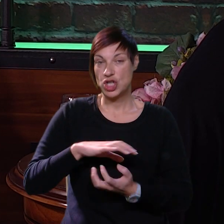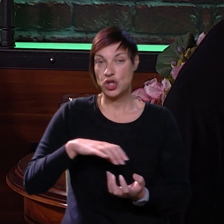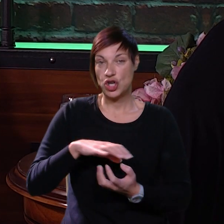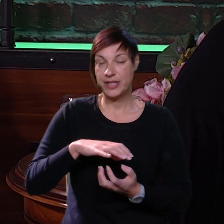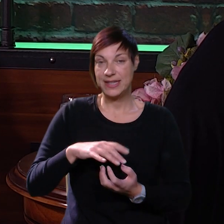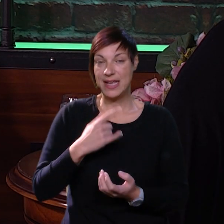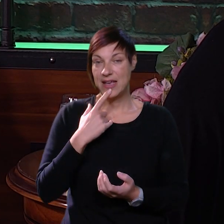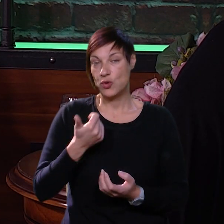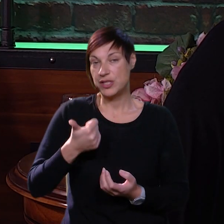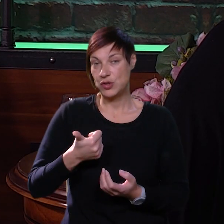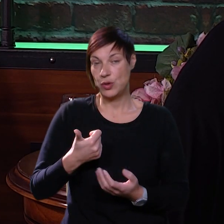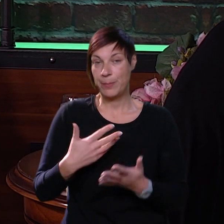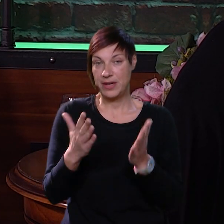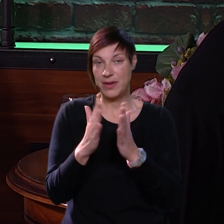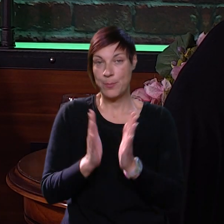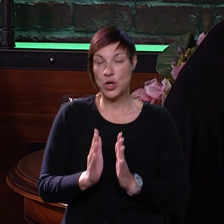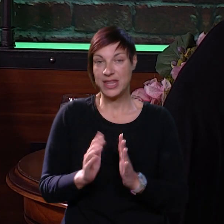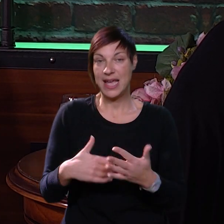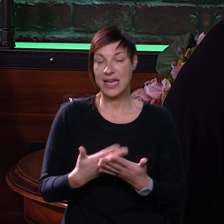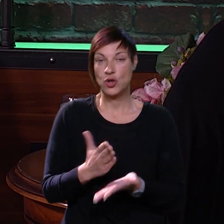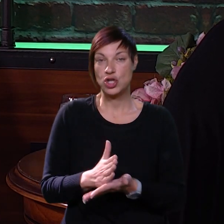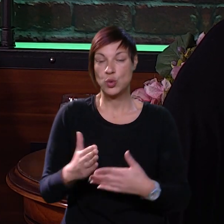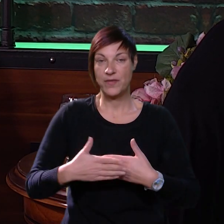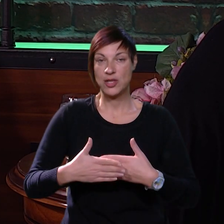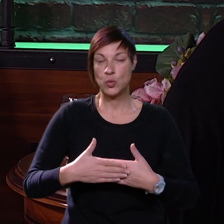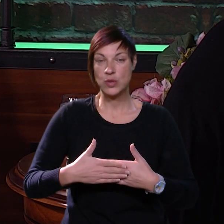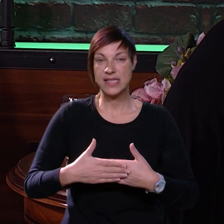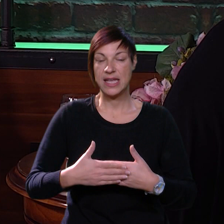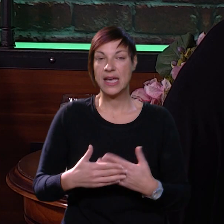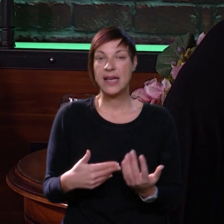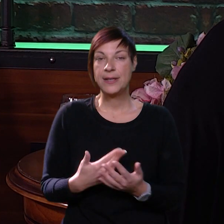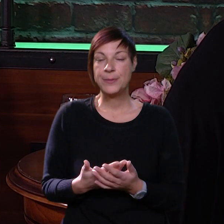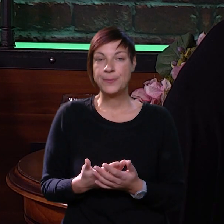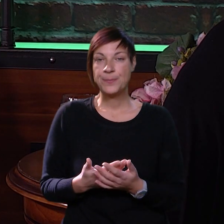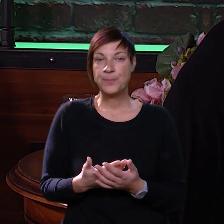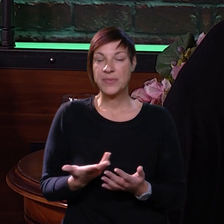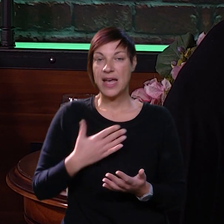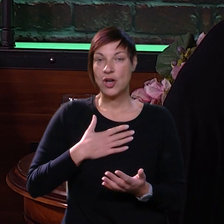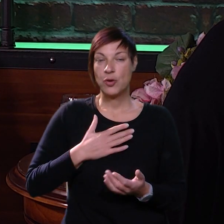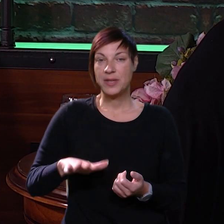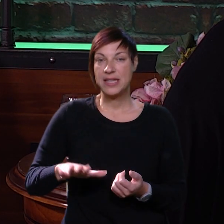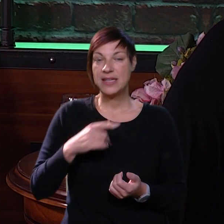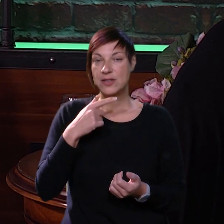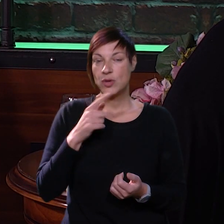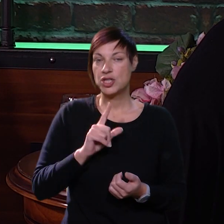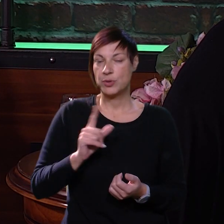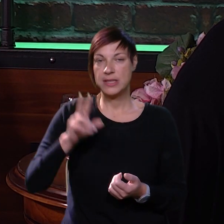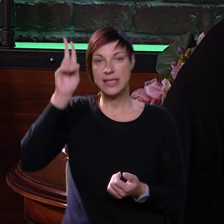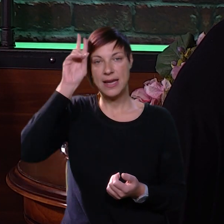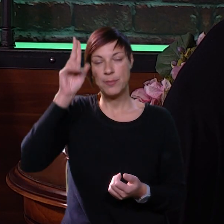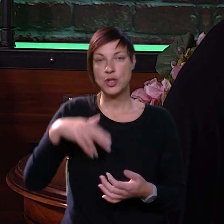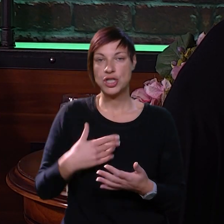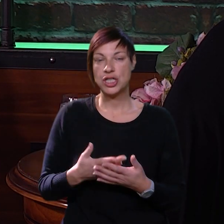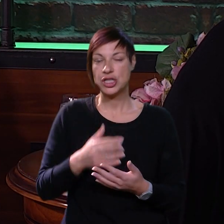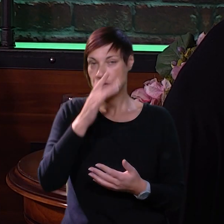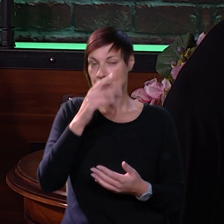uče od roditelja koji su im prvi modeli i koji su uvijek uz njih. Dakle, ako mi djetetu kažemo ti ne